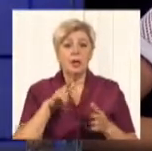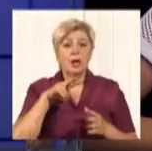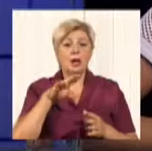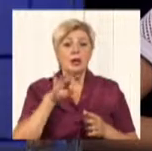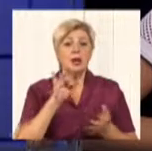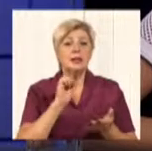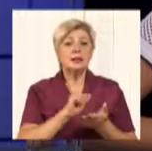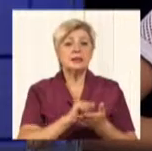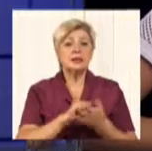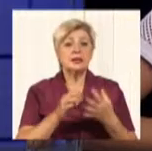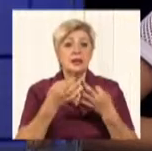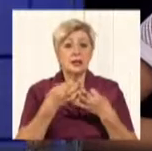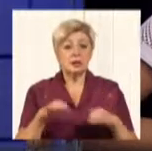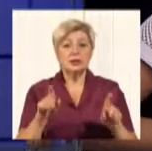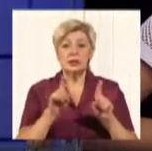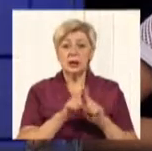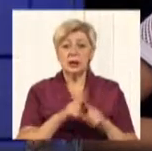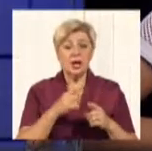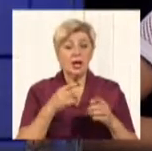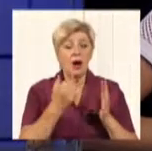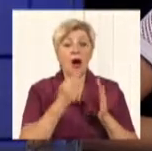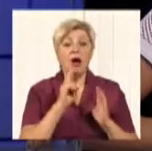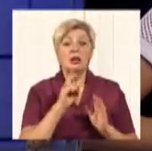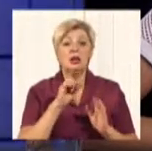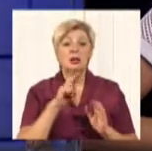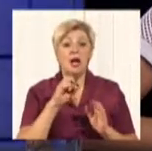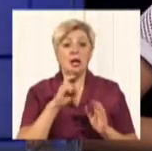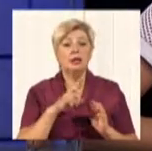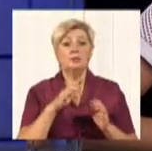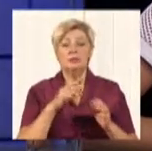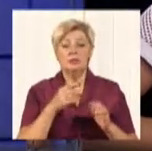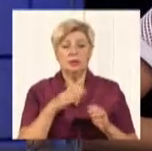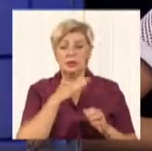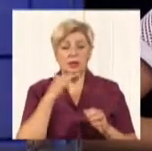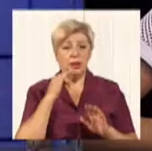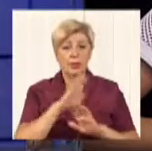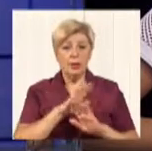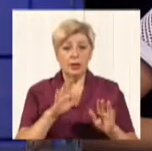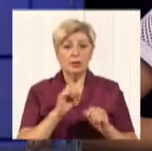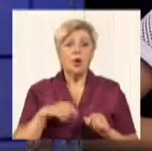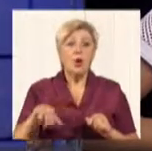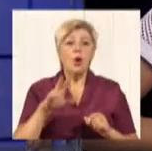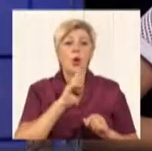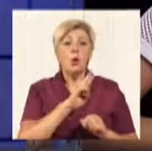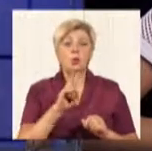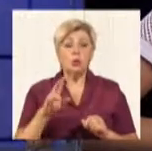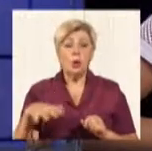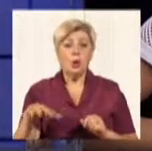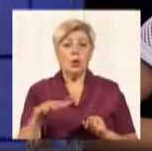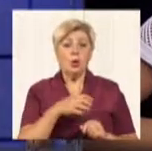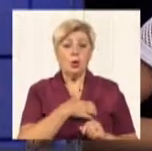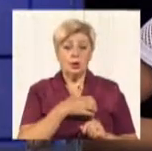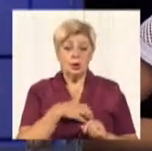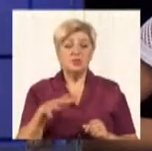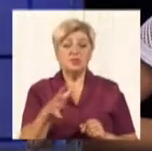форматі, але таких каналів дуже небагато. Всі, хто хотів, всі вже отримали цифрові ліцензії. Ті, хто з